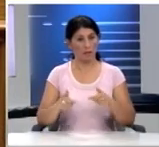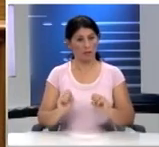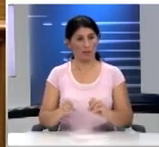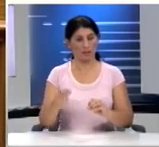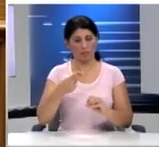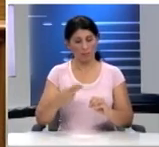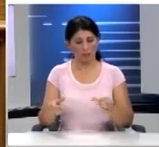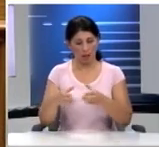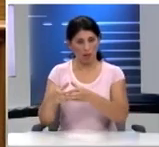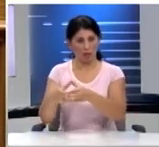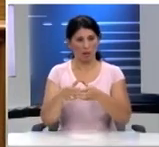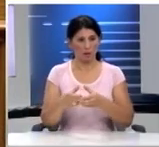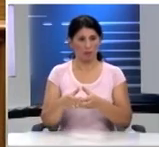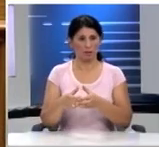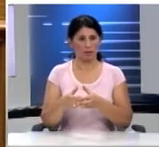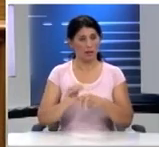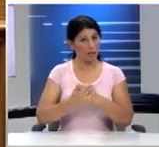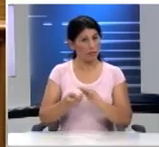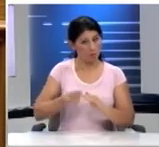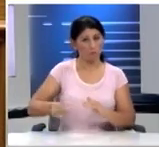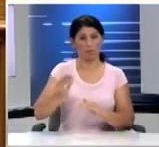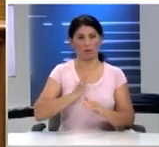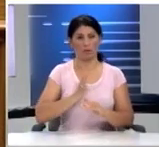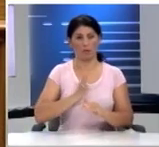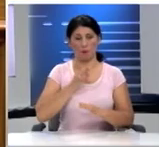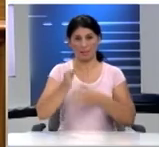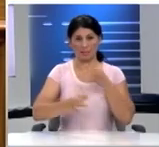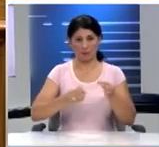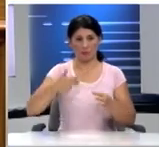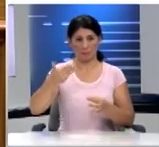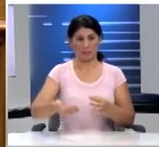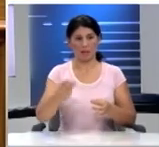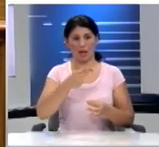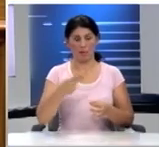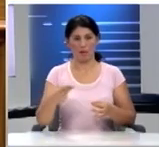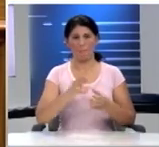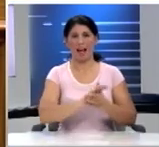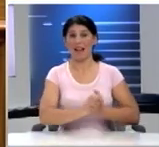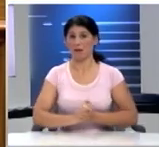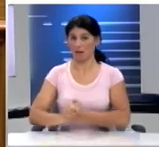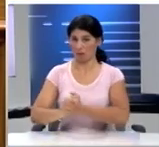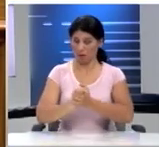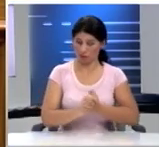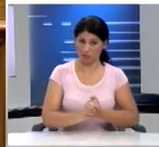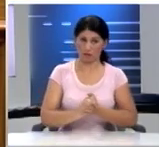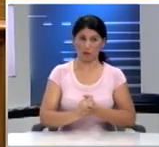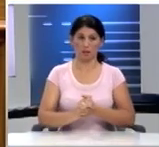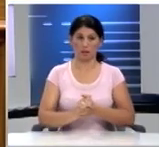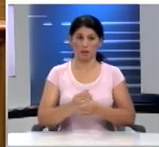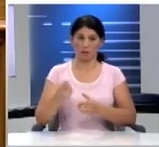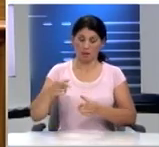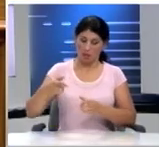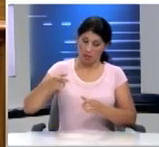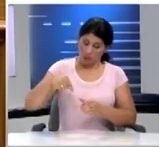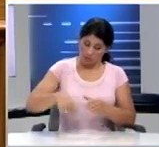ενότητες και να αφορούν πολύ περισσότερο κόσμο Μιλήσατε αμέσως μετά για το θέμα της ελληνικής Μιλήσατε μέσα σε